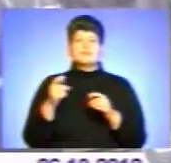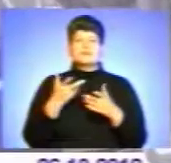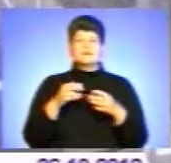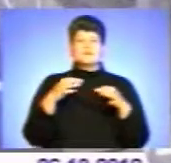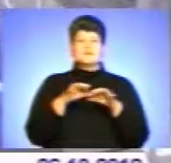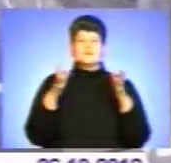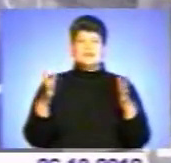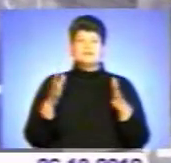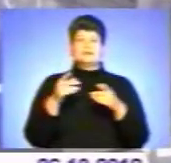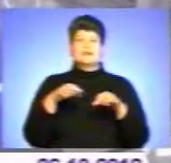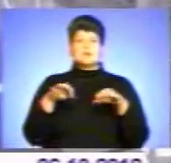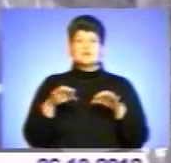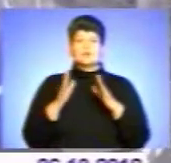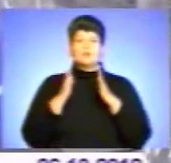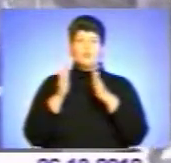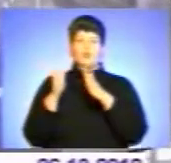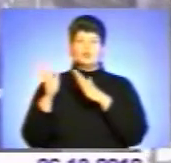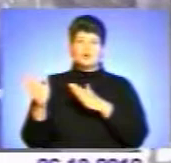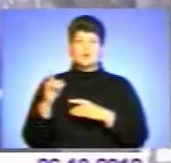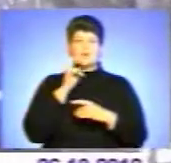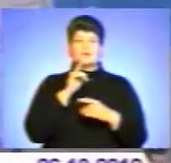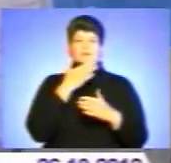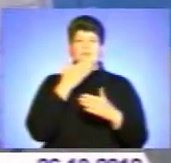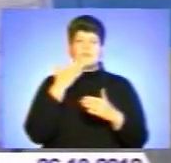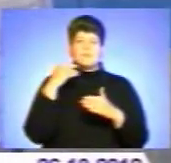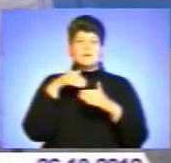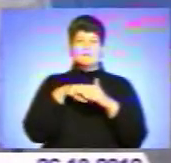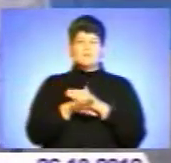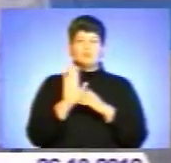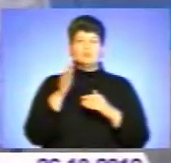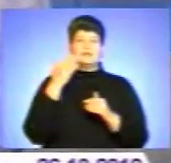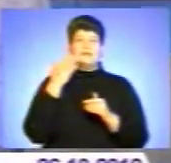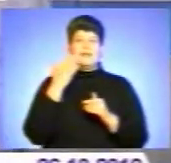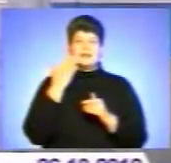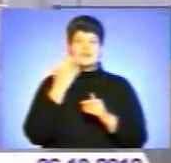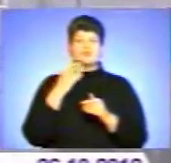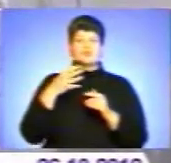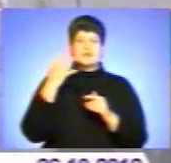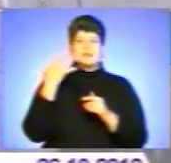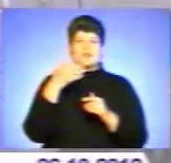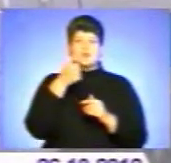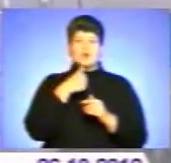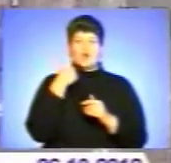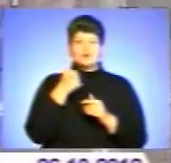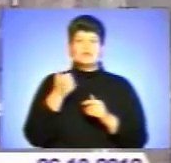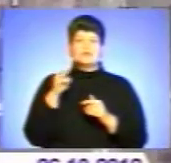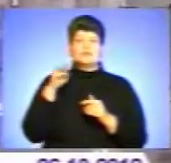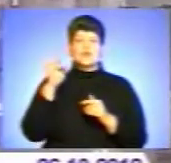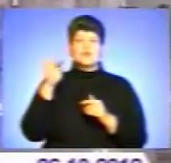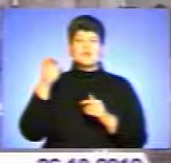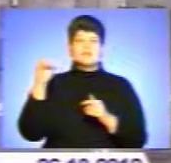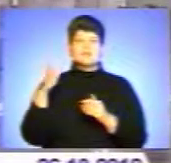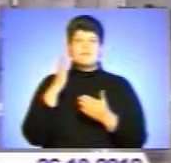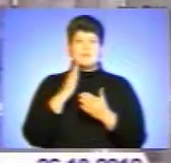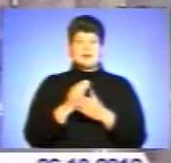потоки, а тому дістати столичного району теренки, доки там немає метро, буде значно легше. А вже за 4-5 років на житловому масиві Троєщина має з